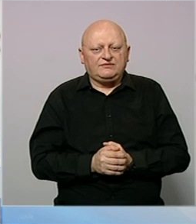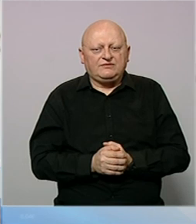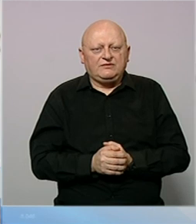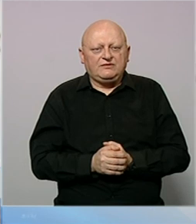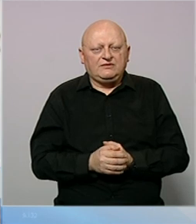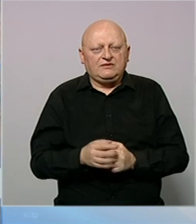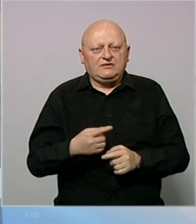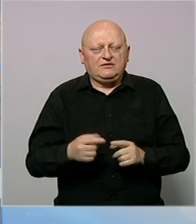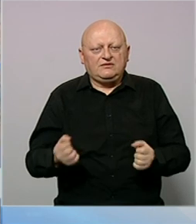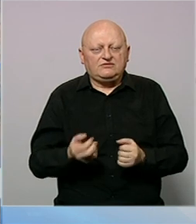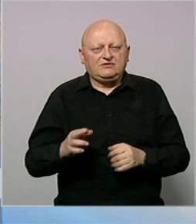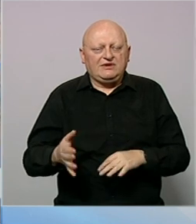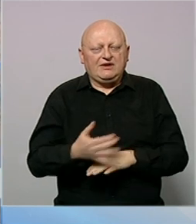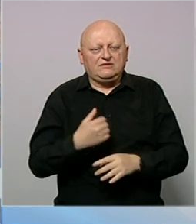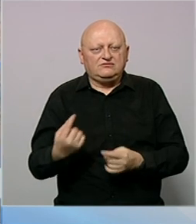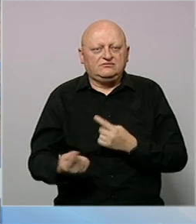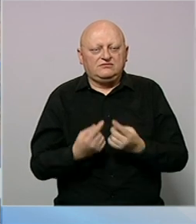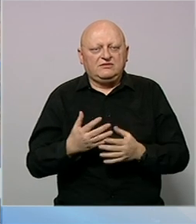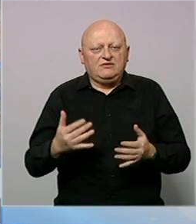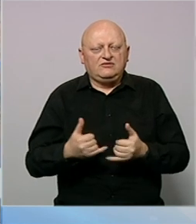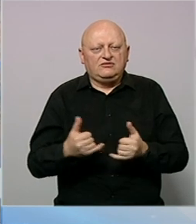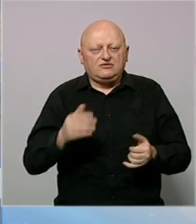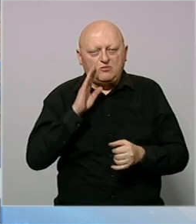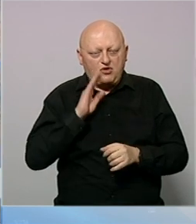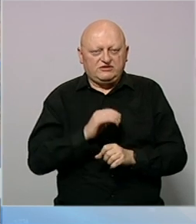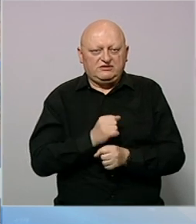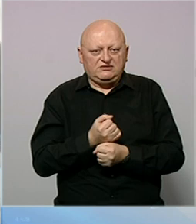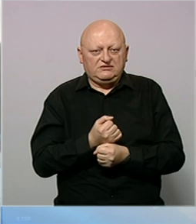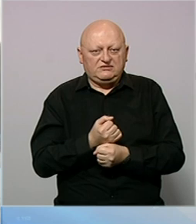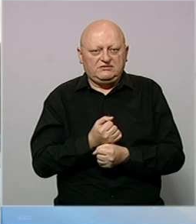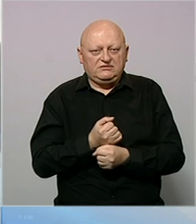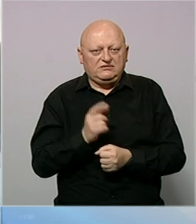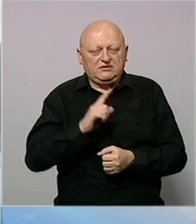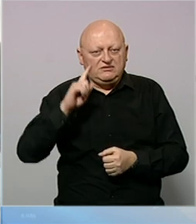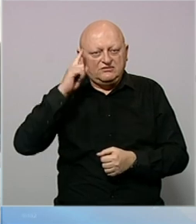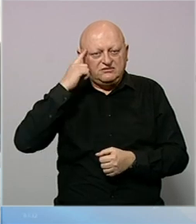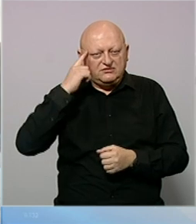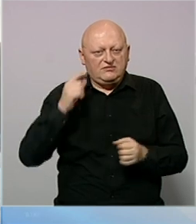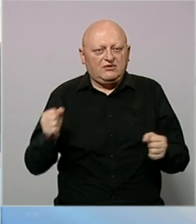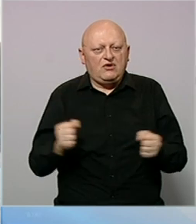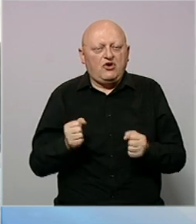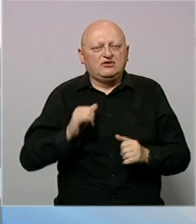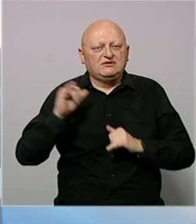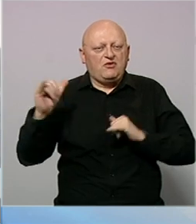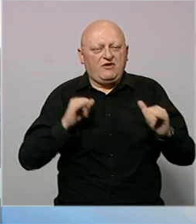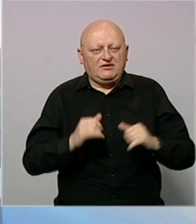Zbog teške ekonomske situacije većina građana Bosne i Hercegovine i ne razmišlja o zimovanjima.